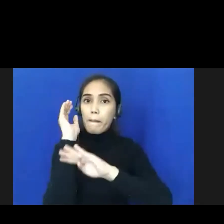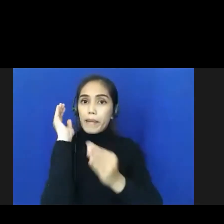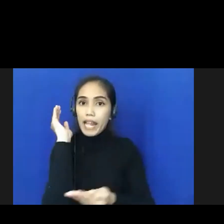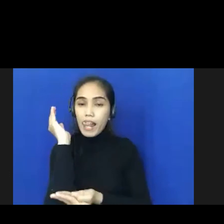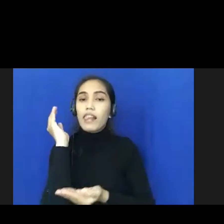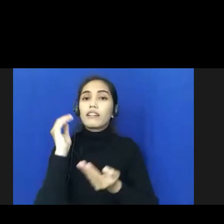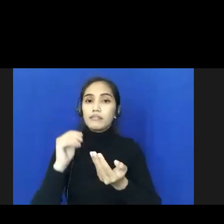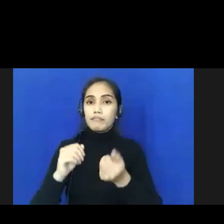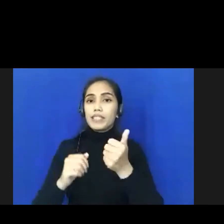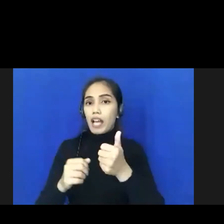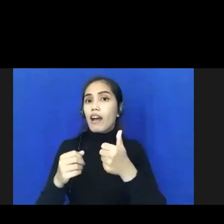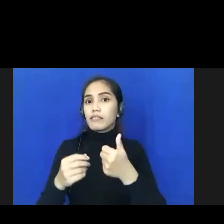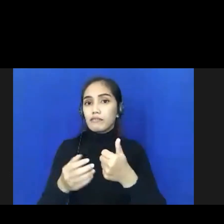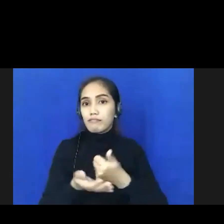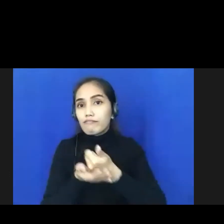juga bisa